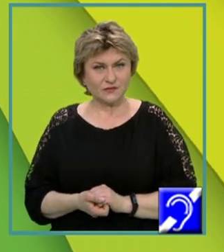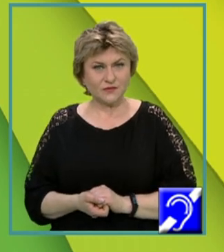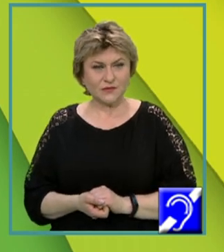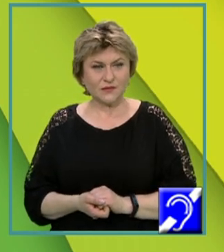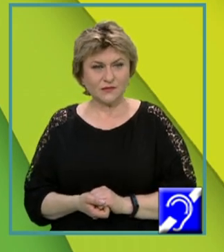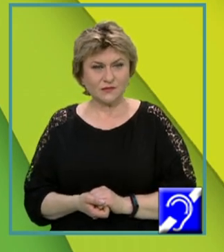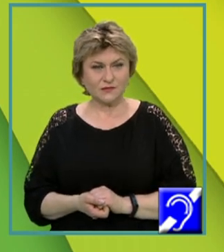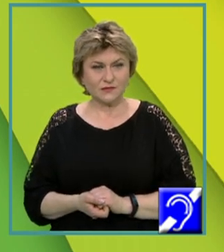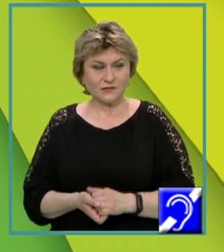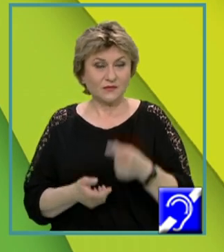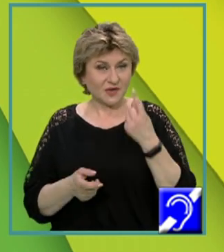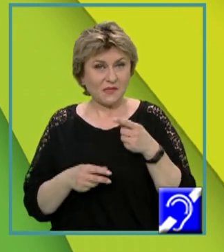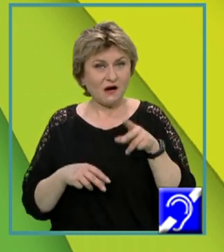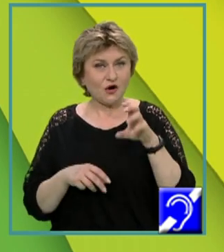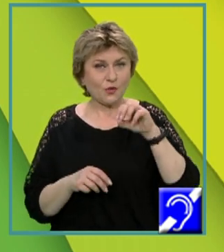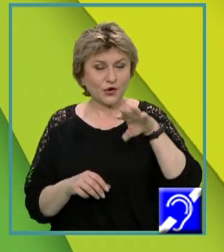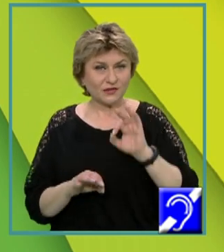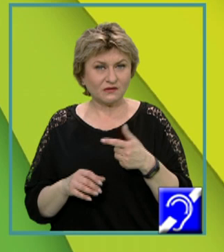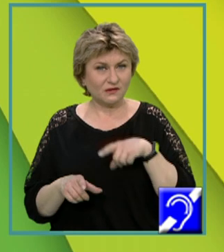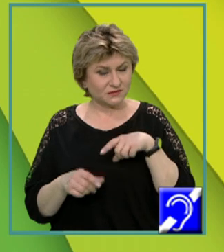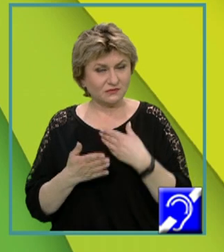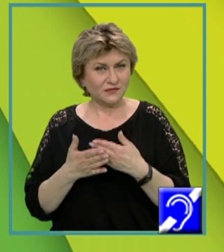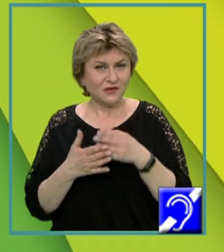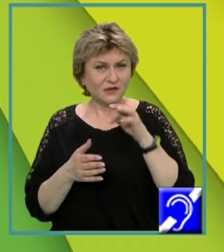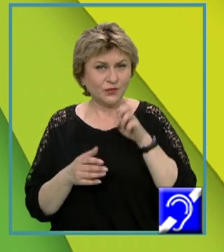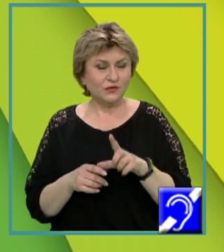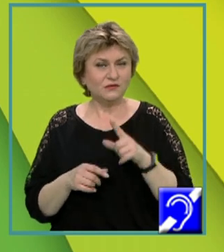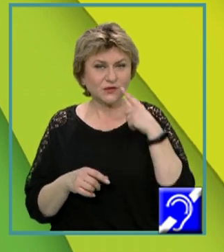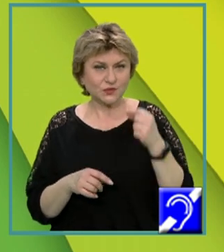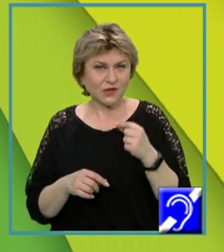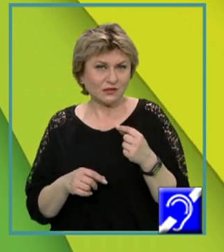Prima componentă este tipul rezultatului returnat.